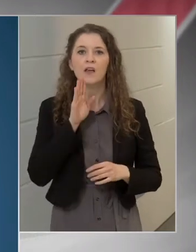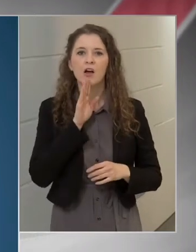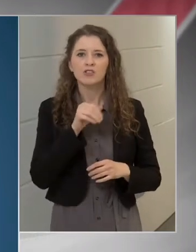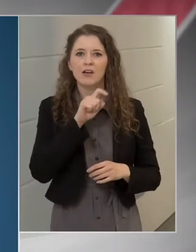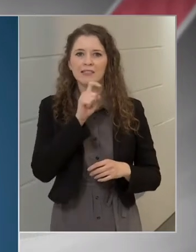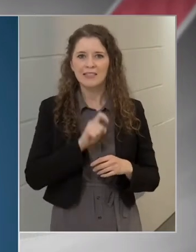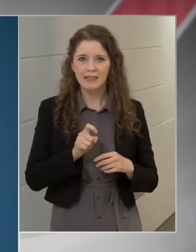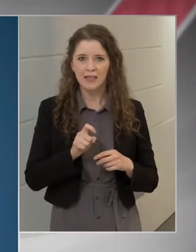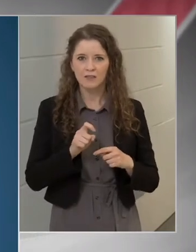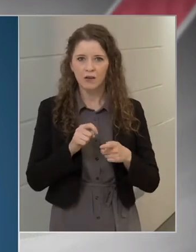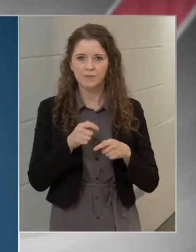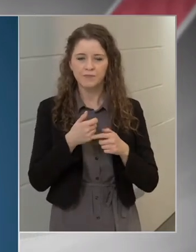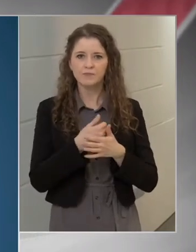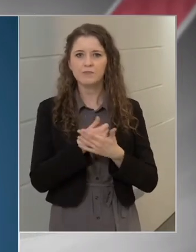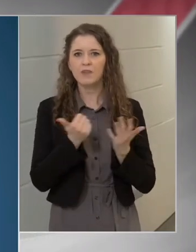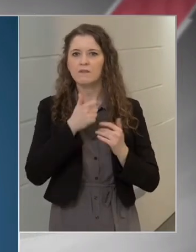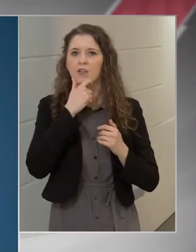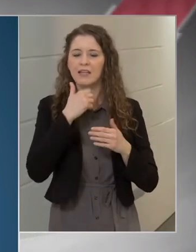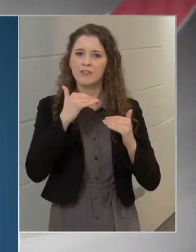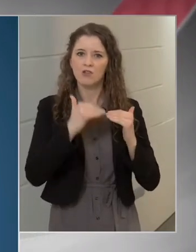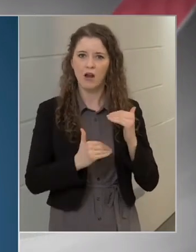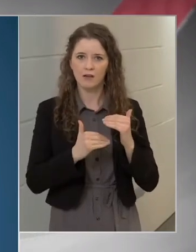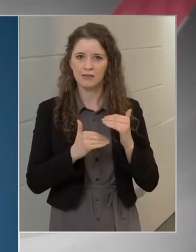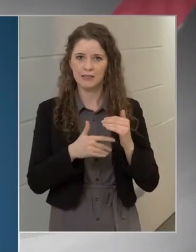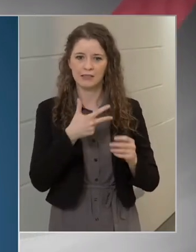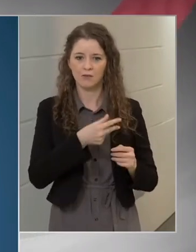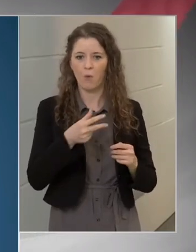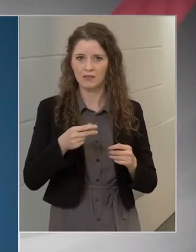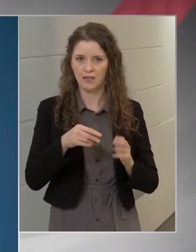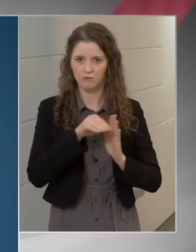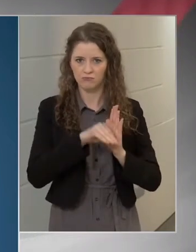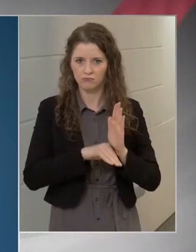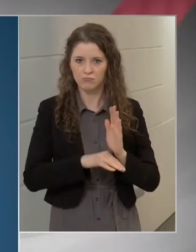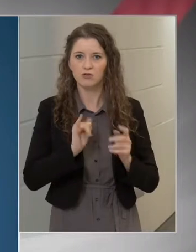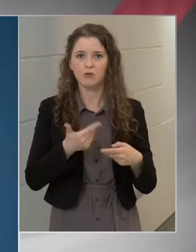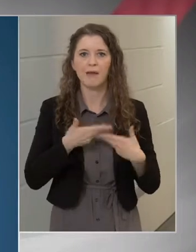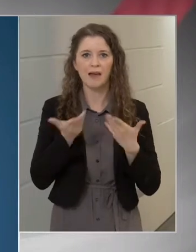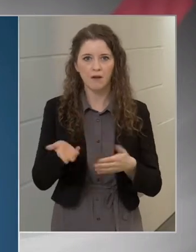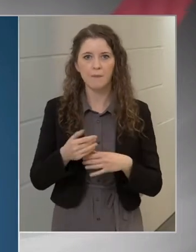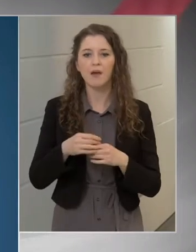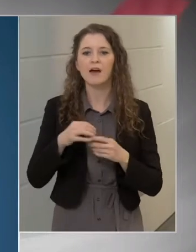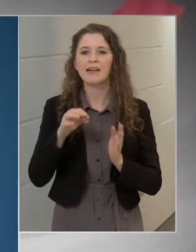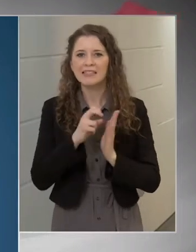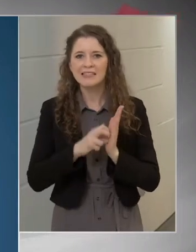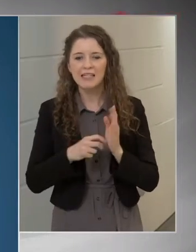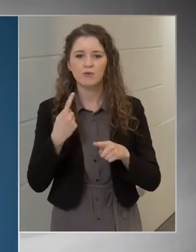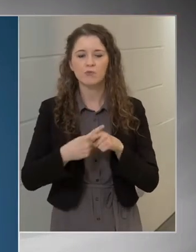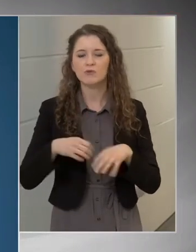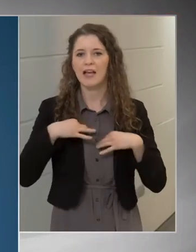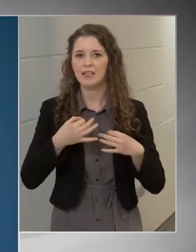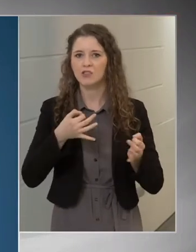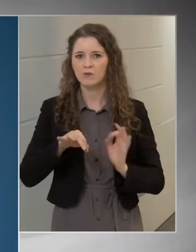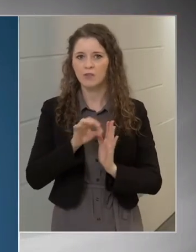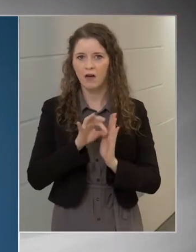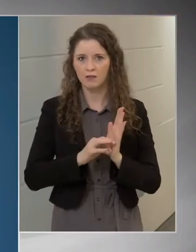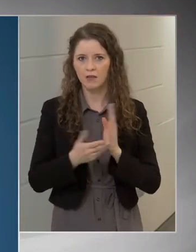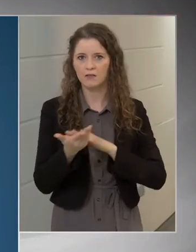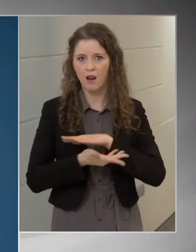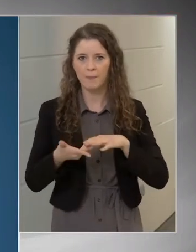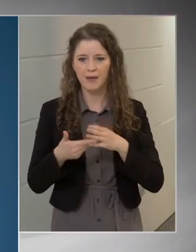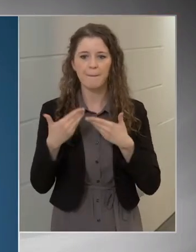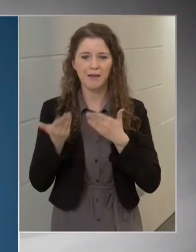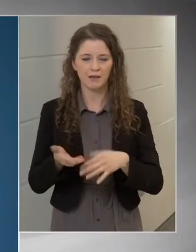regisztrált krónikus betegek listáját a regisztráció és az egészségügyi adatok alapján fogják megkapni. Az